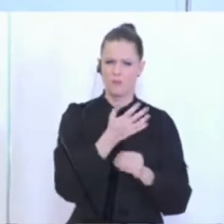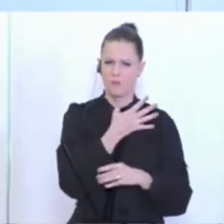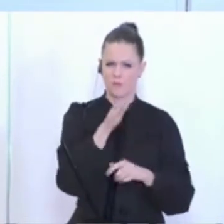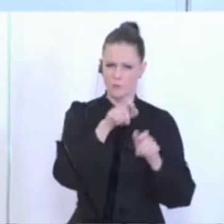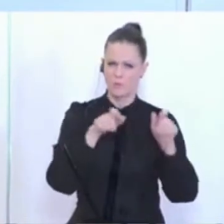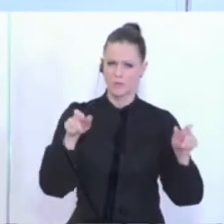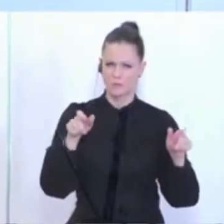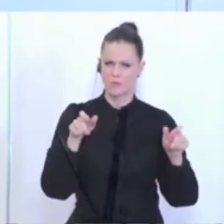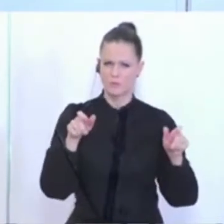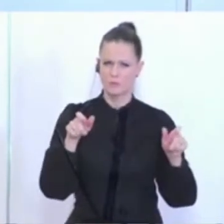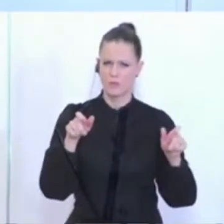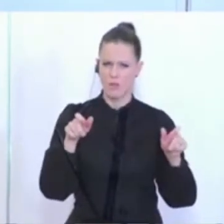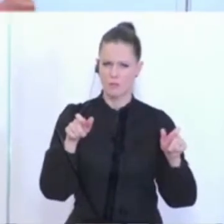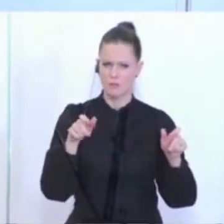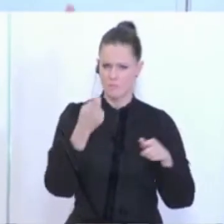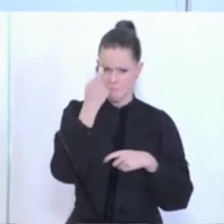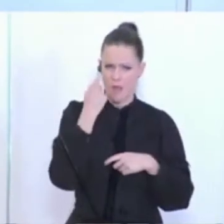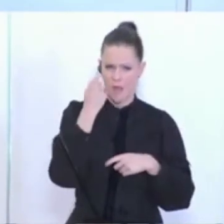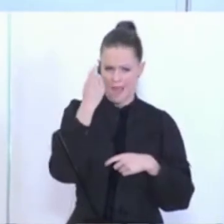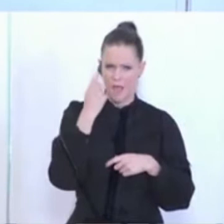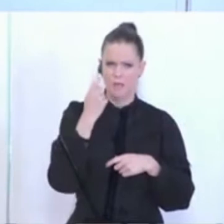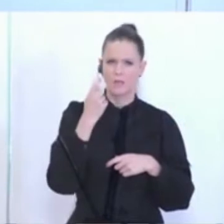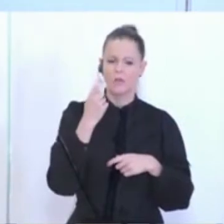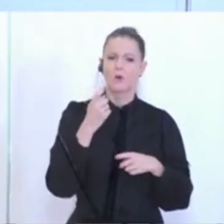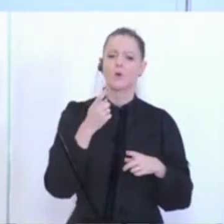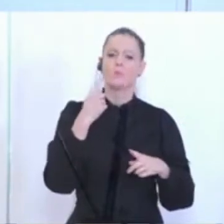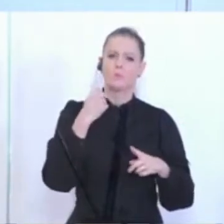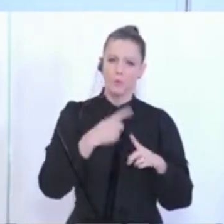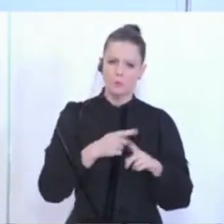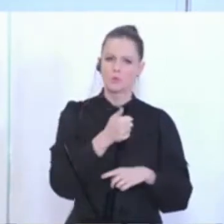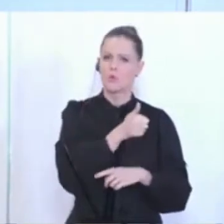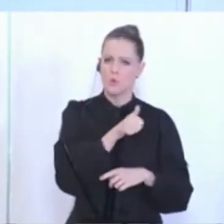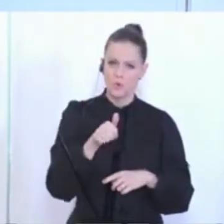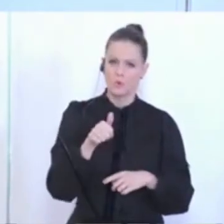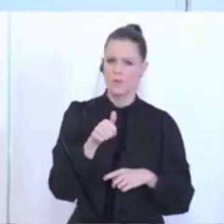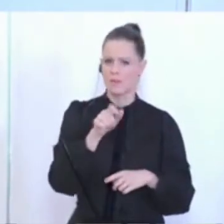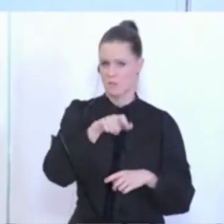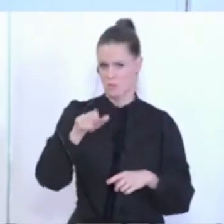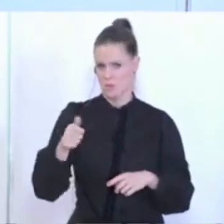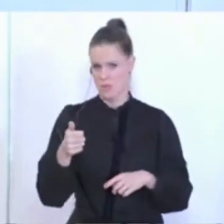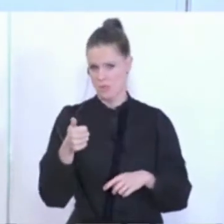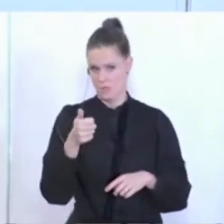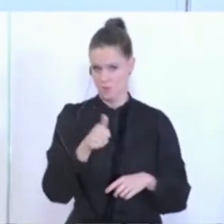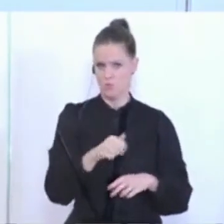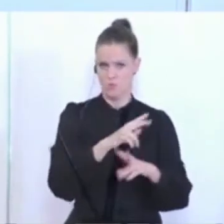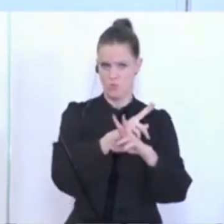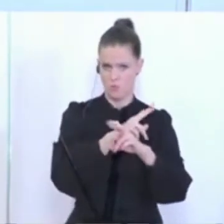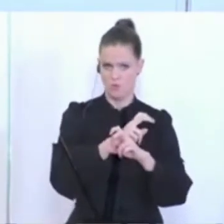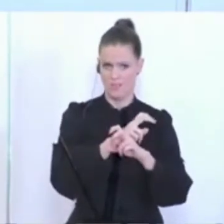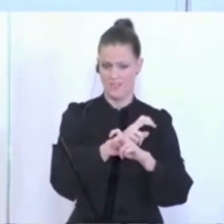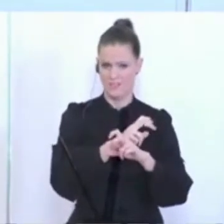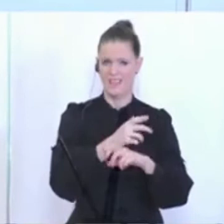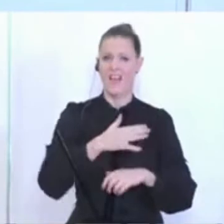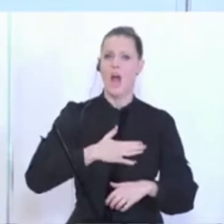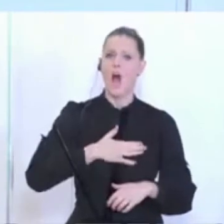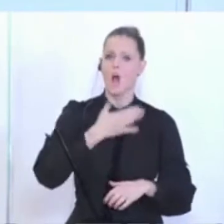Personenkreises adressiert, dann noch bis zu 100 Personen kommen würden hier in Österreich, sodass diese bei